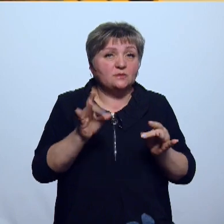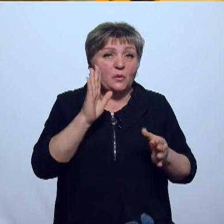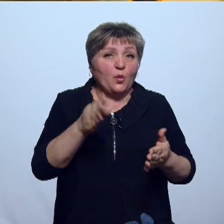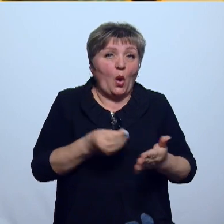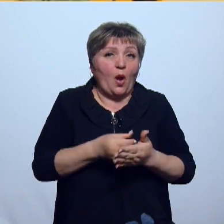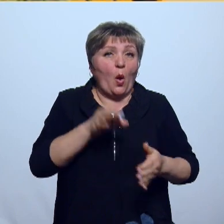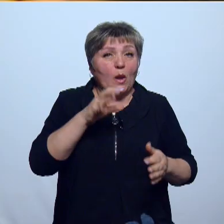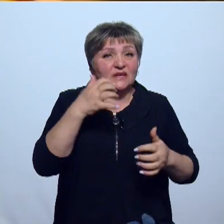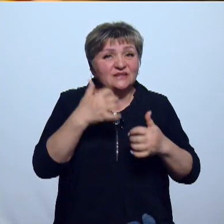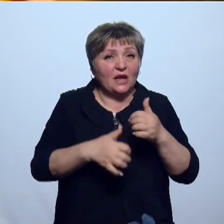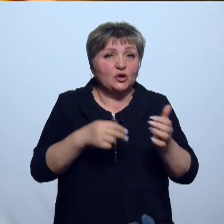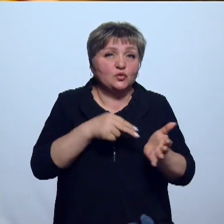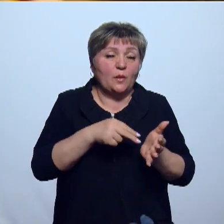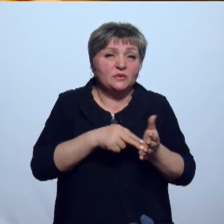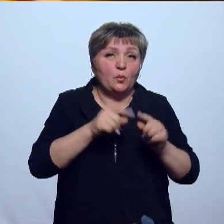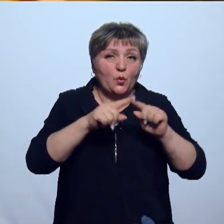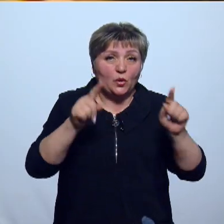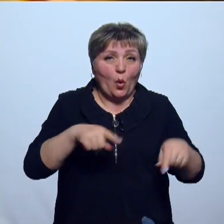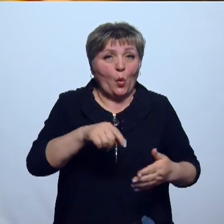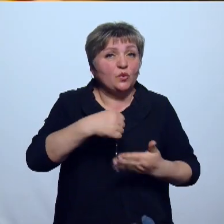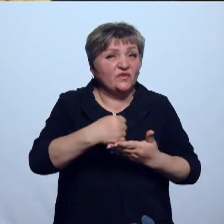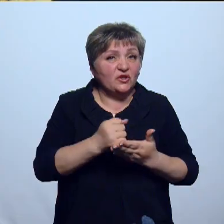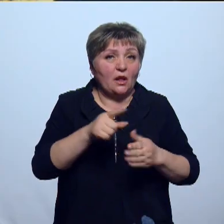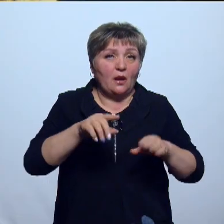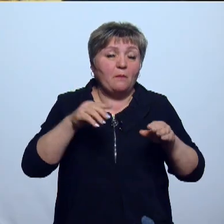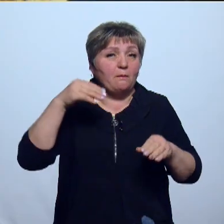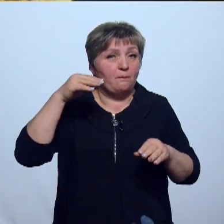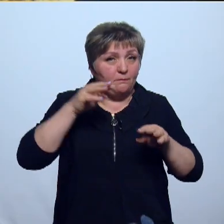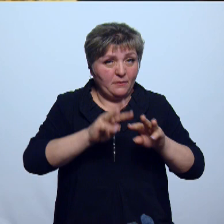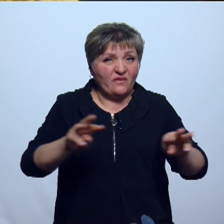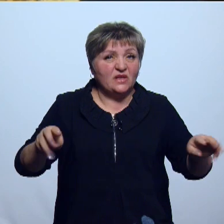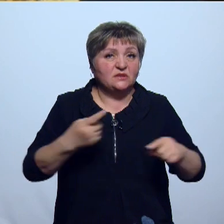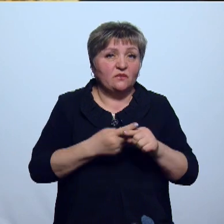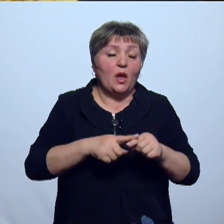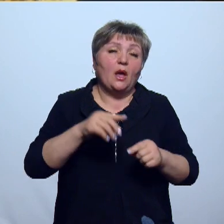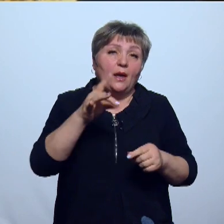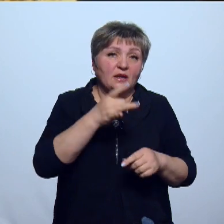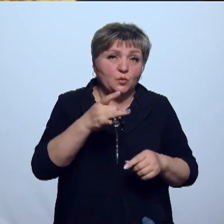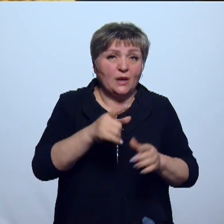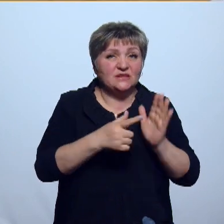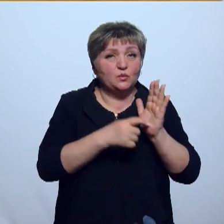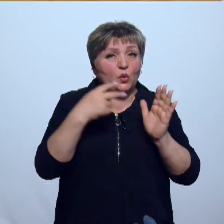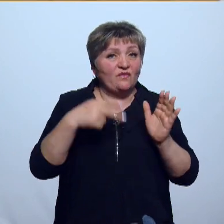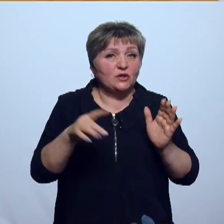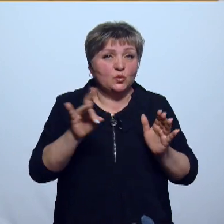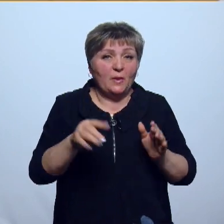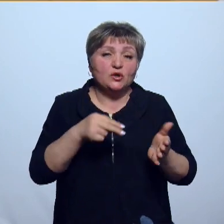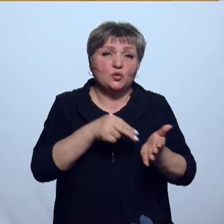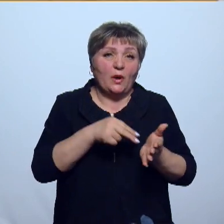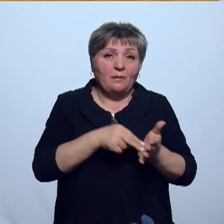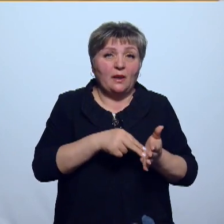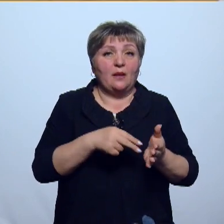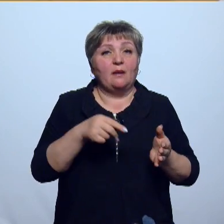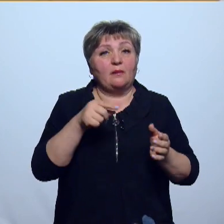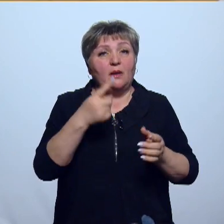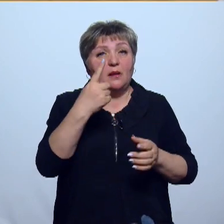определяется от средней стоимости путевки. Ее утверждает правительство республики. 720 рублей – это стоимость пребывания